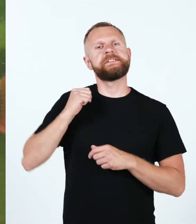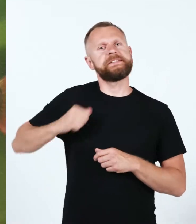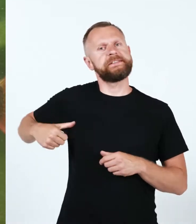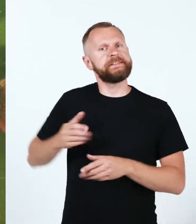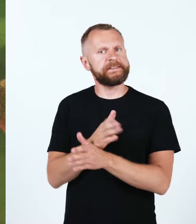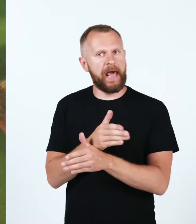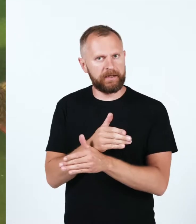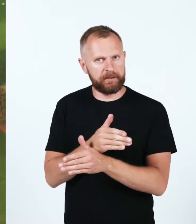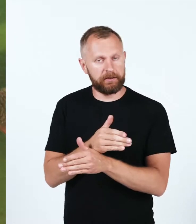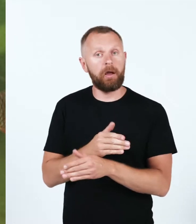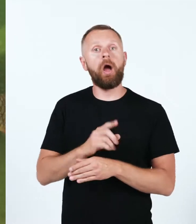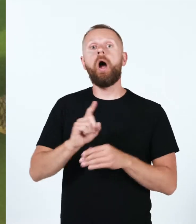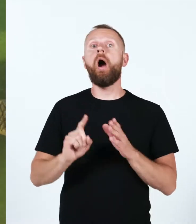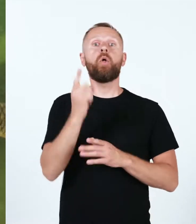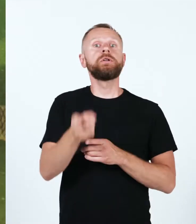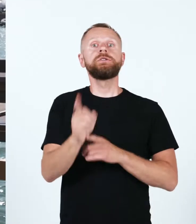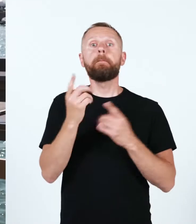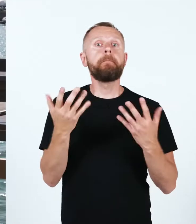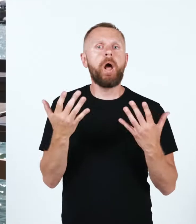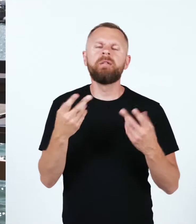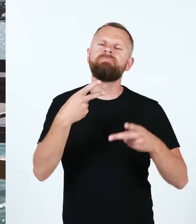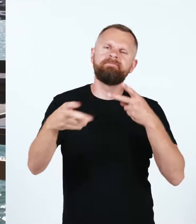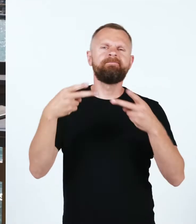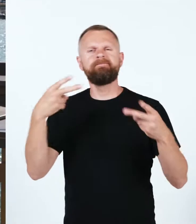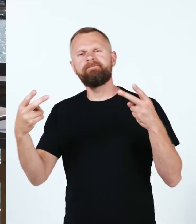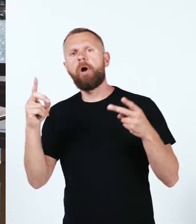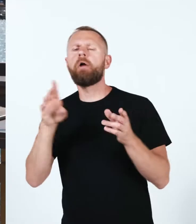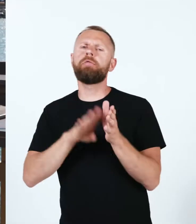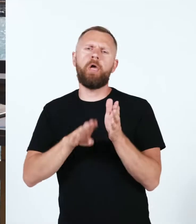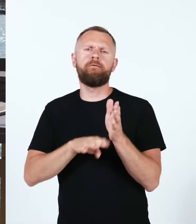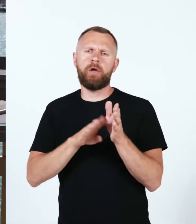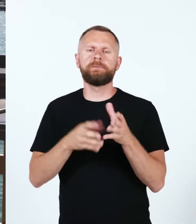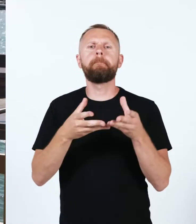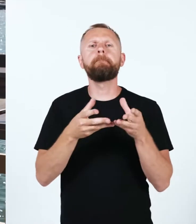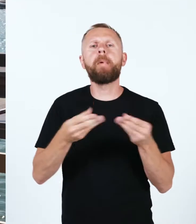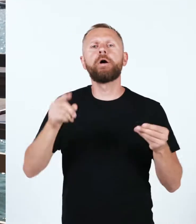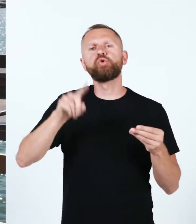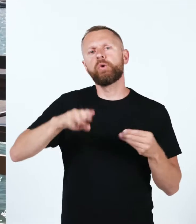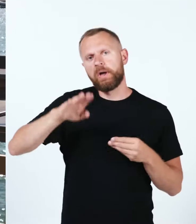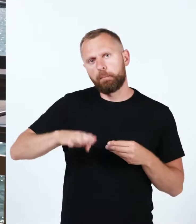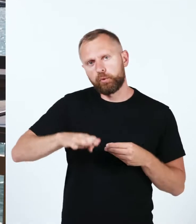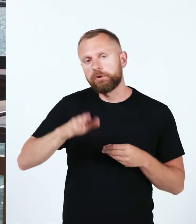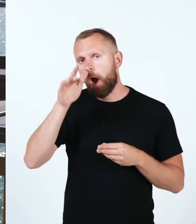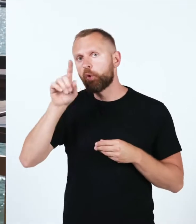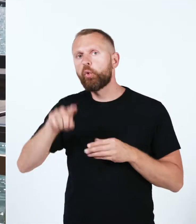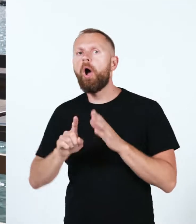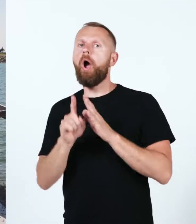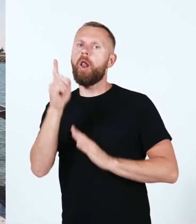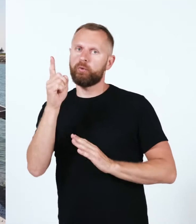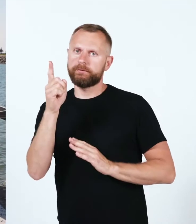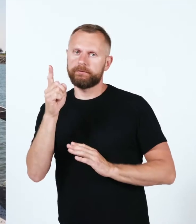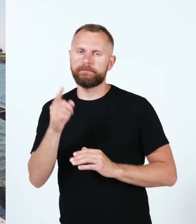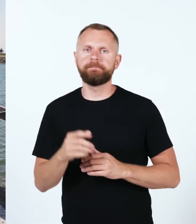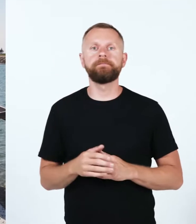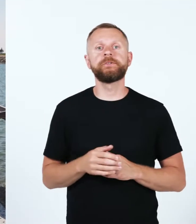on särg. Särepüügi algusaeg on aastati erinev, aga reeglina võib sobivata aega oodata juba märtsi lõpus või aprilli